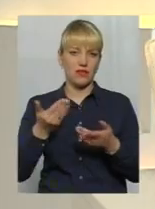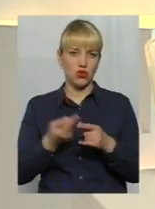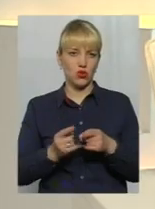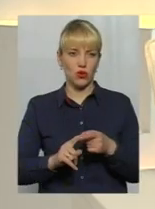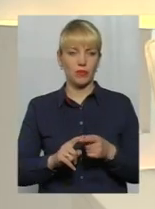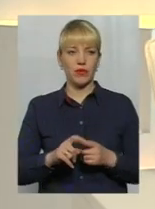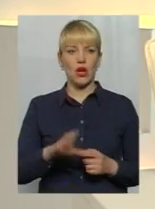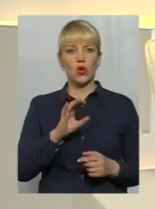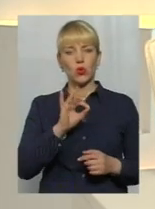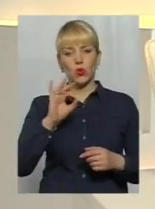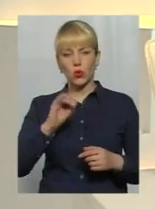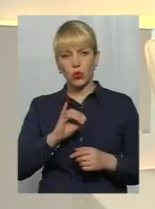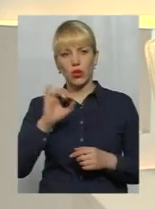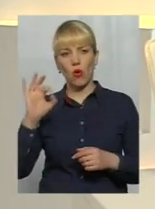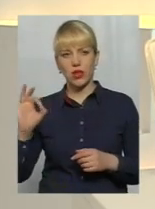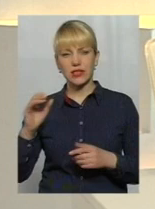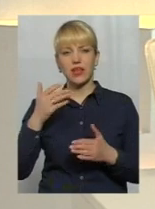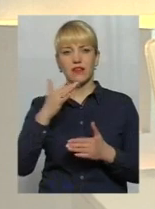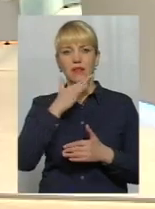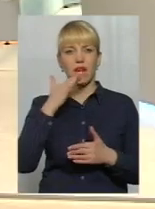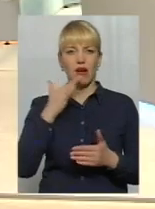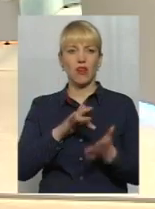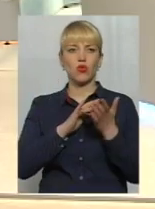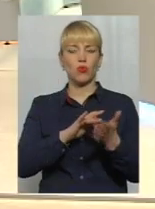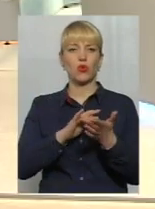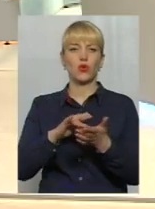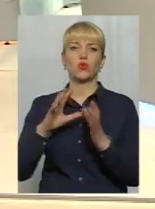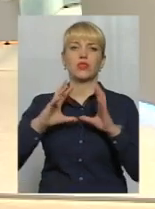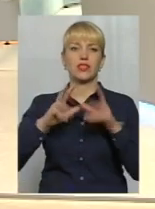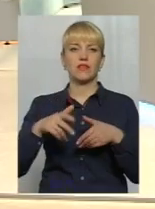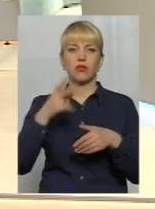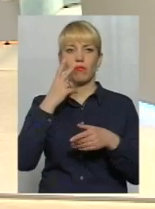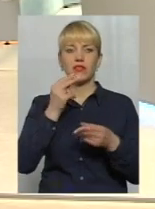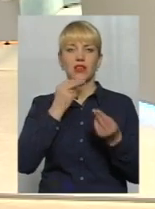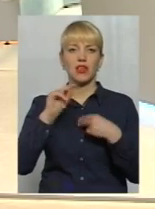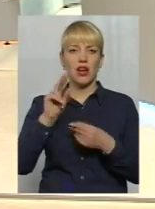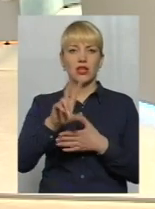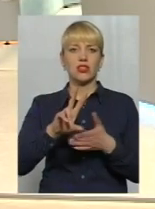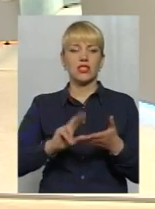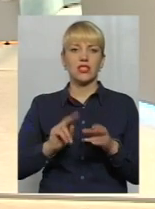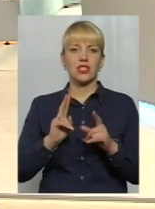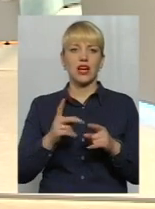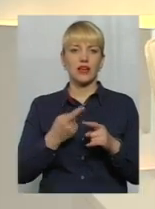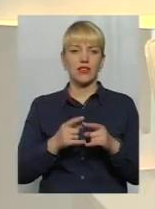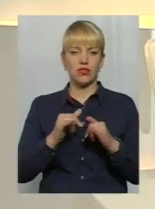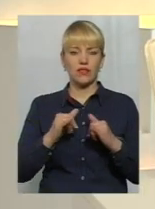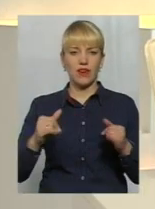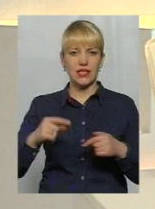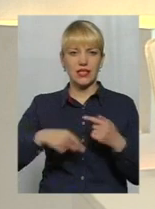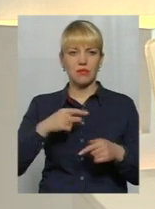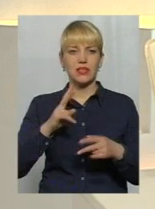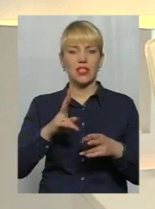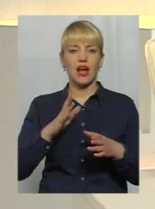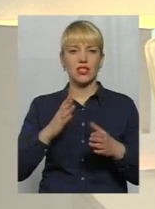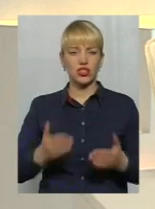знаю, що ви багато подорожуєте світом, бачите кращі зразки, як розвивається бізнес, як живуть